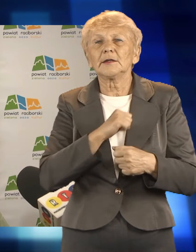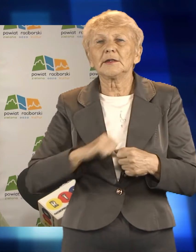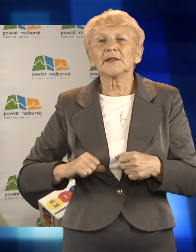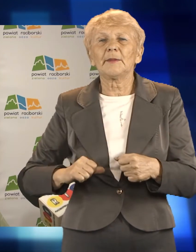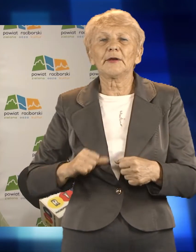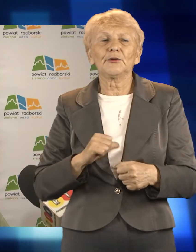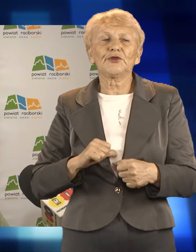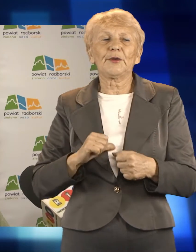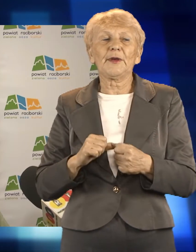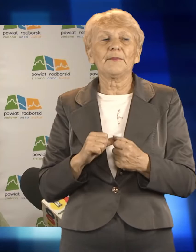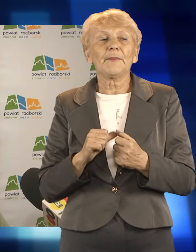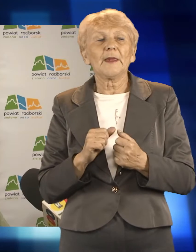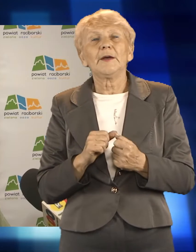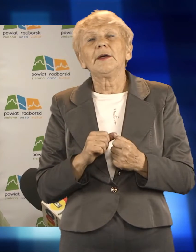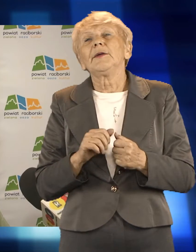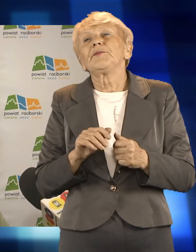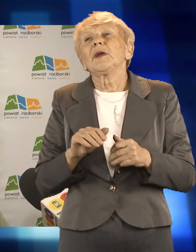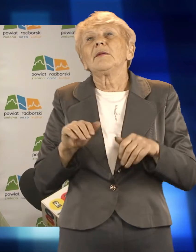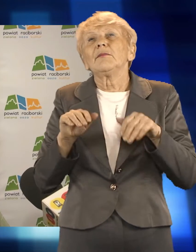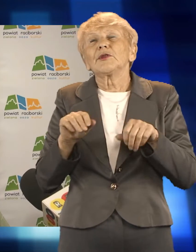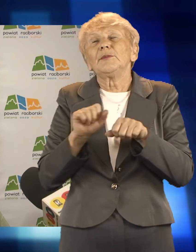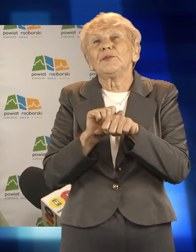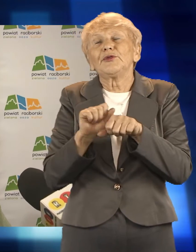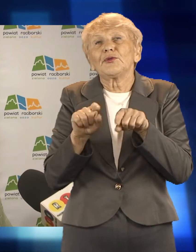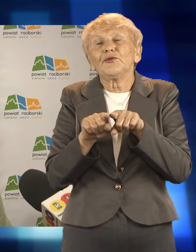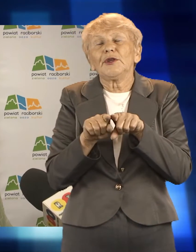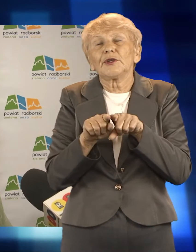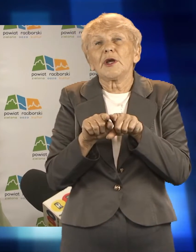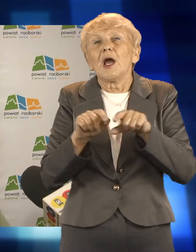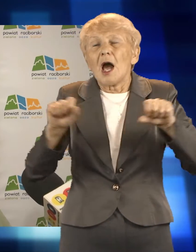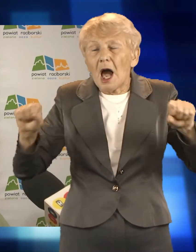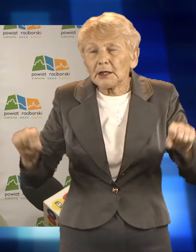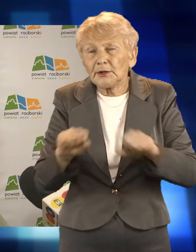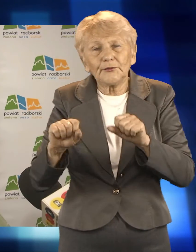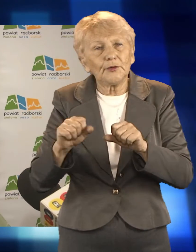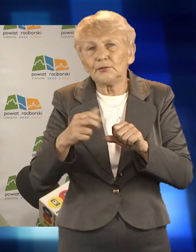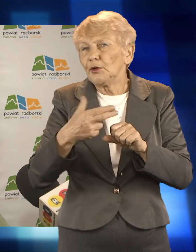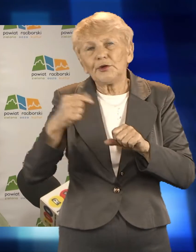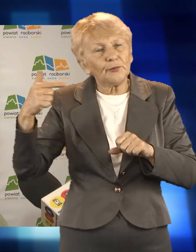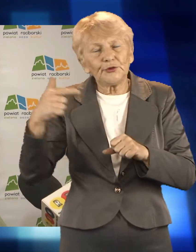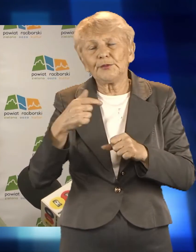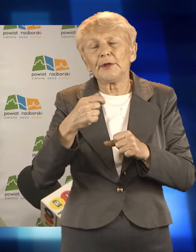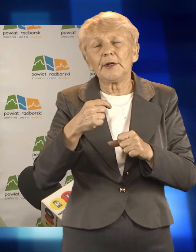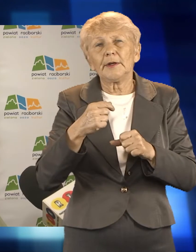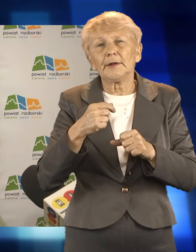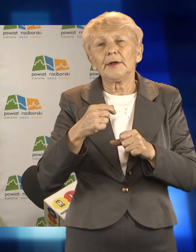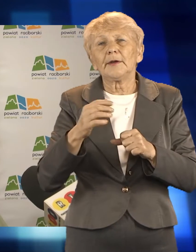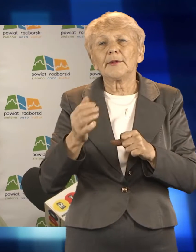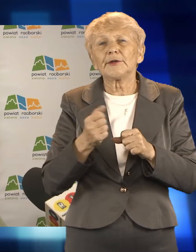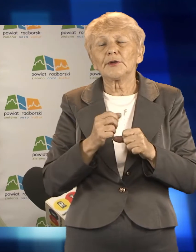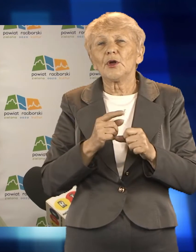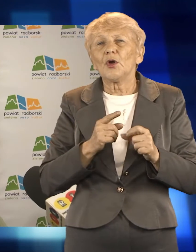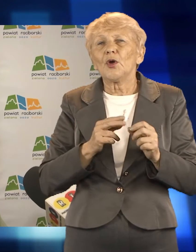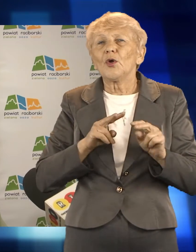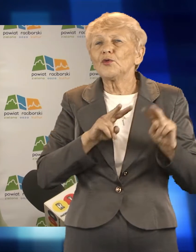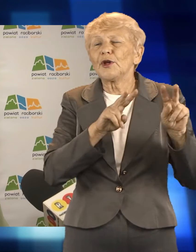Ale oprócz tego można być aktywnym niekoniecznie uprawiając sport. Można być aktywnym w różnych dziedzinach,